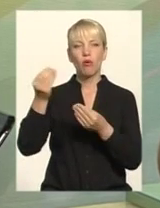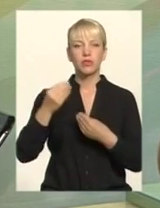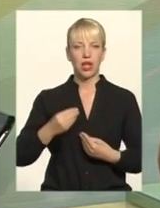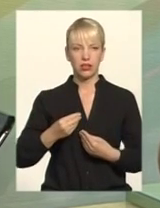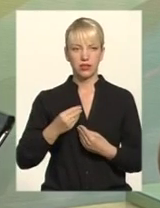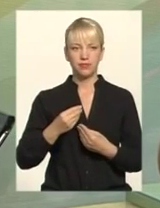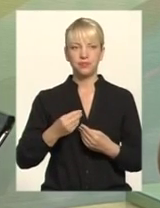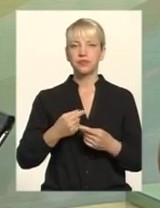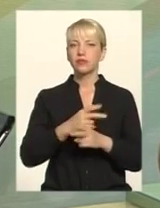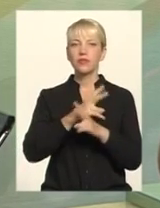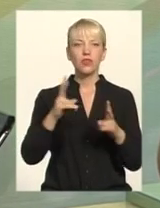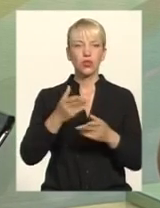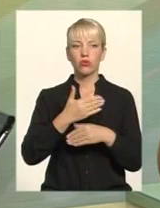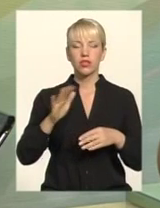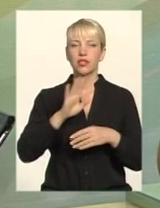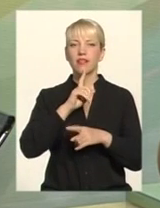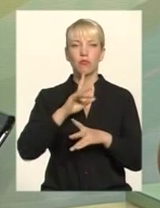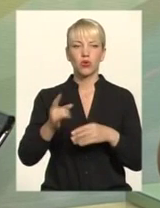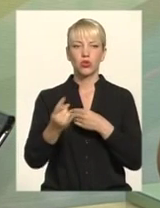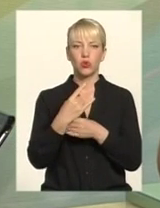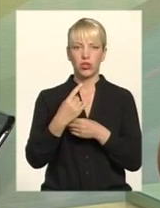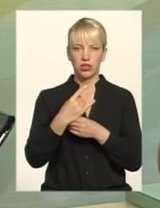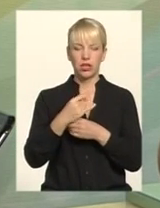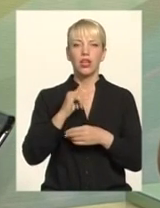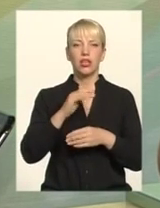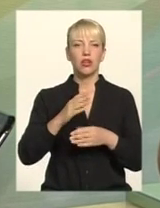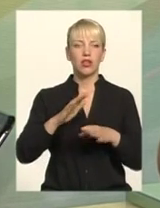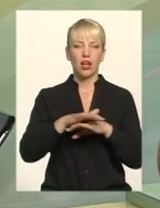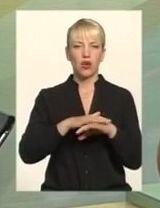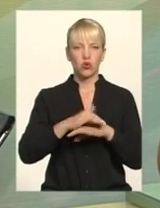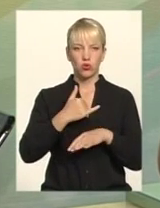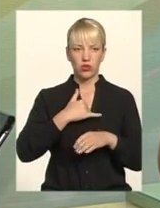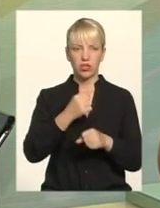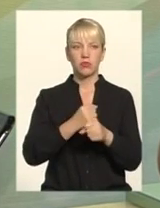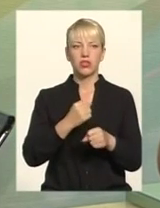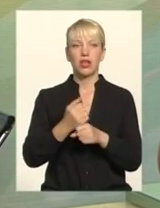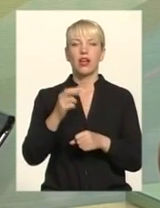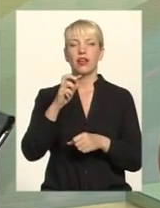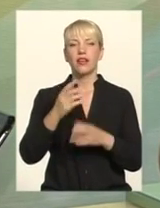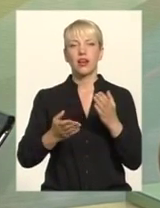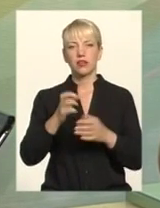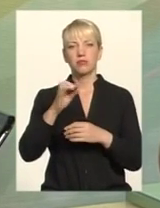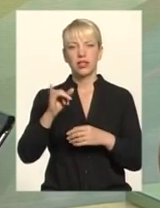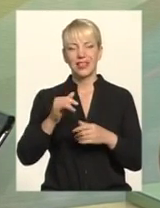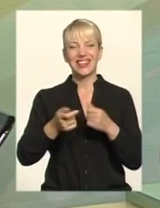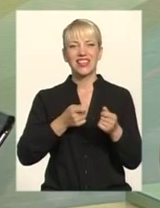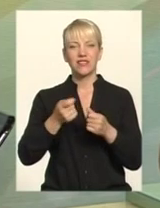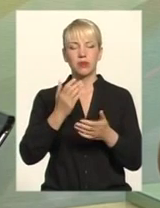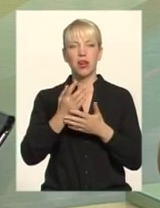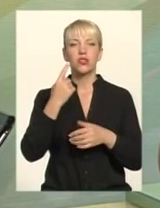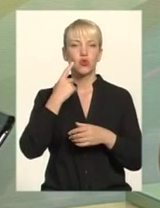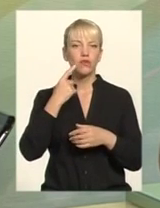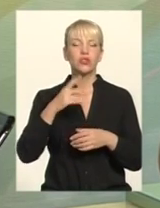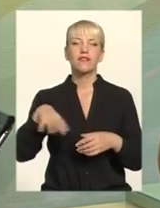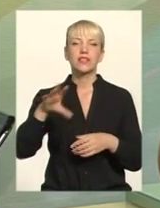треба Ніхто нас не буде дурити, народ в нас працювати Якби ж керівники мали совість і все би в нас вийшло Але вже 20